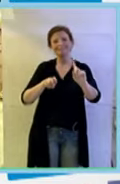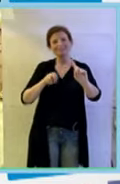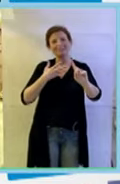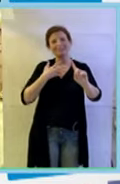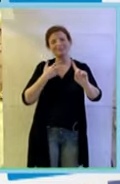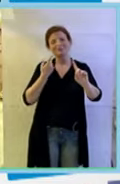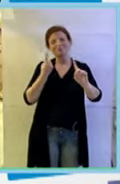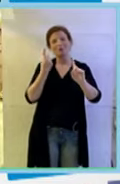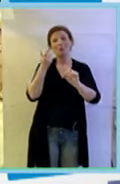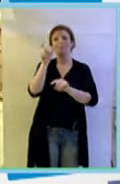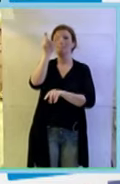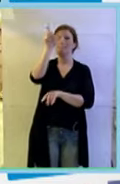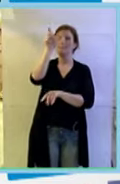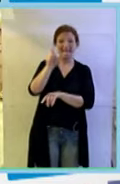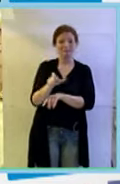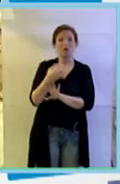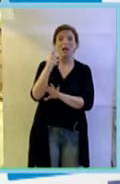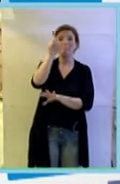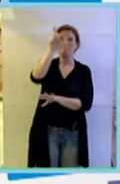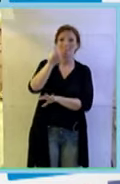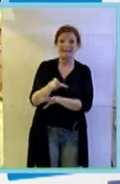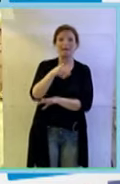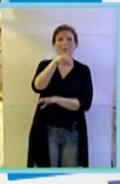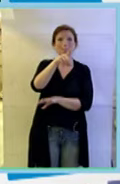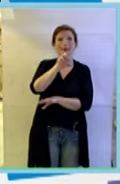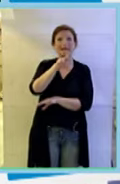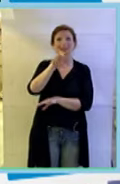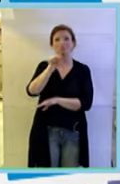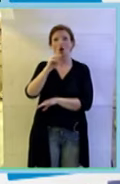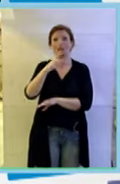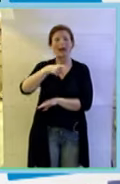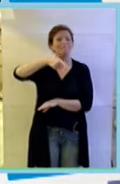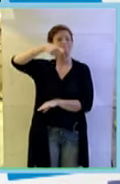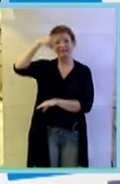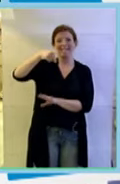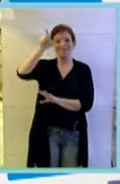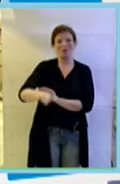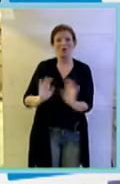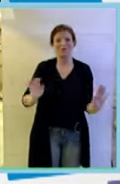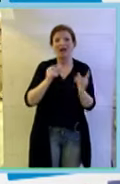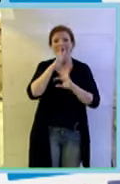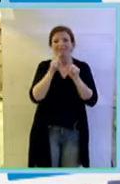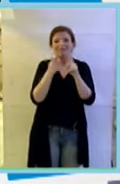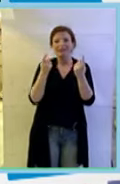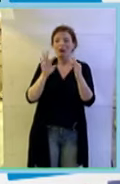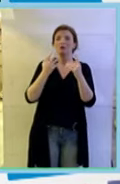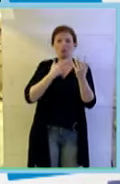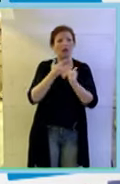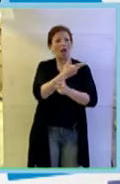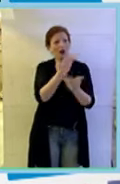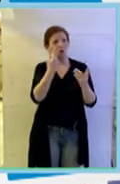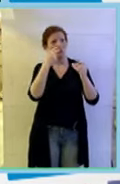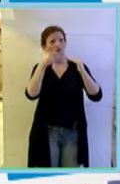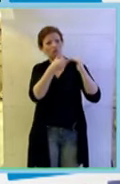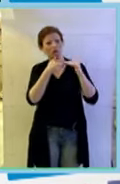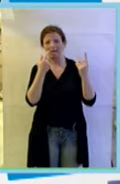una persona con la P maiuscola quindi che riconosce determinati aspetti della società che non vanno che